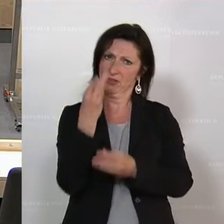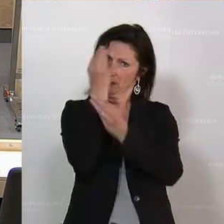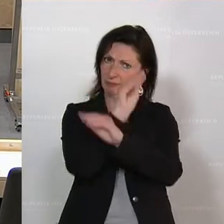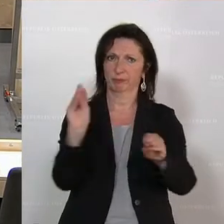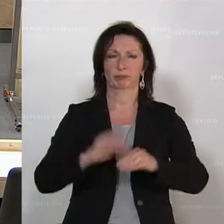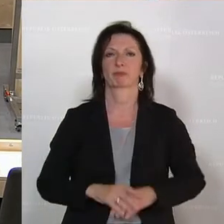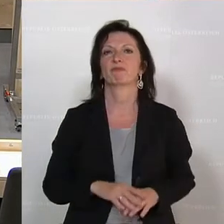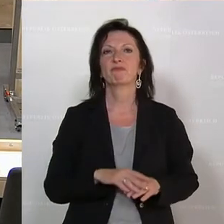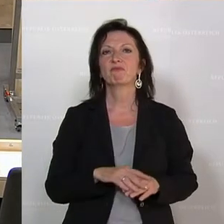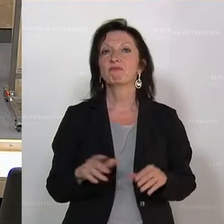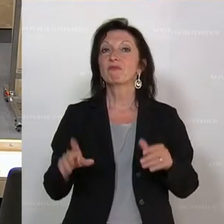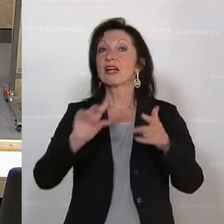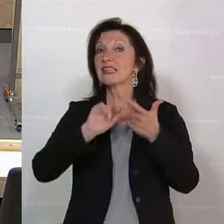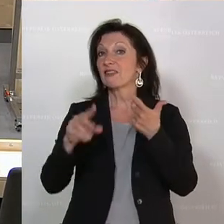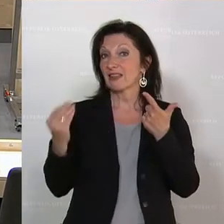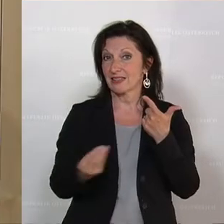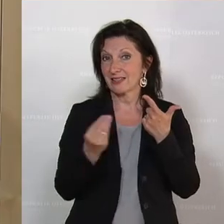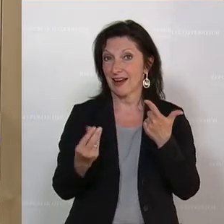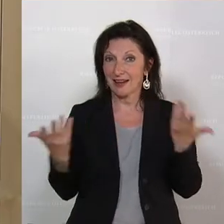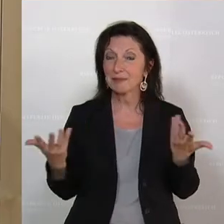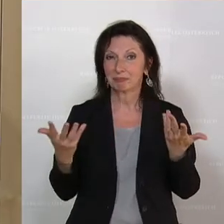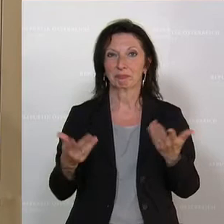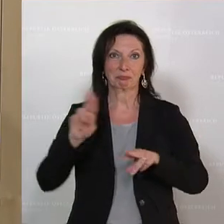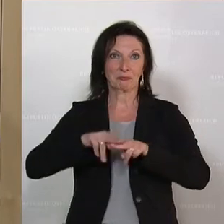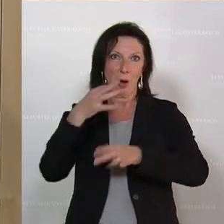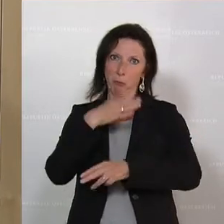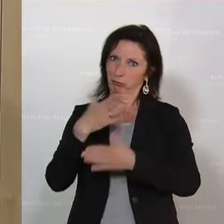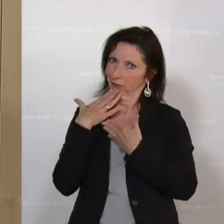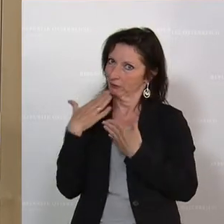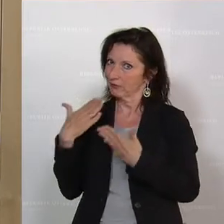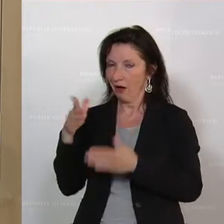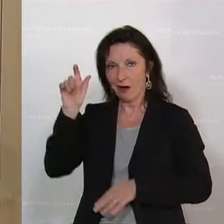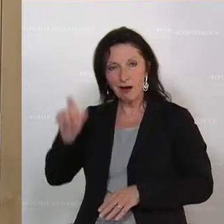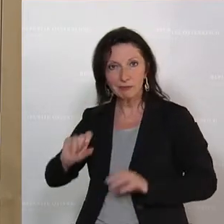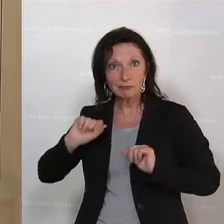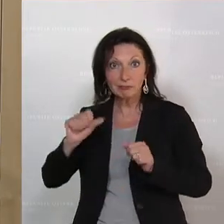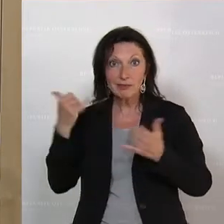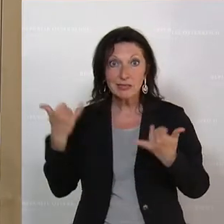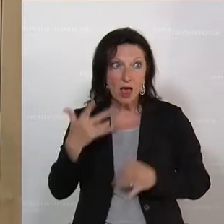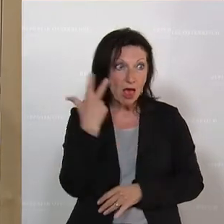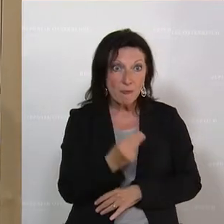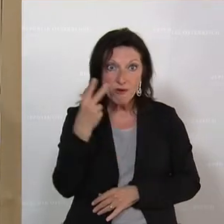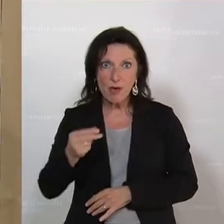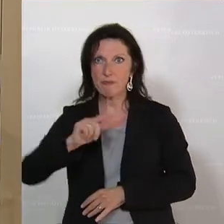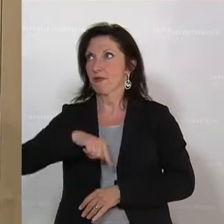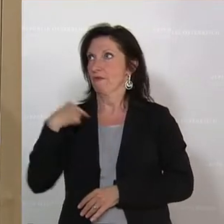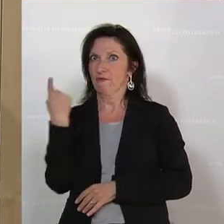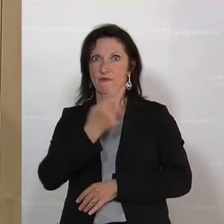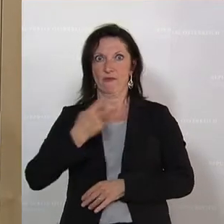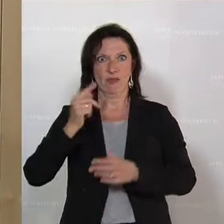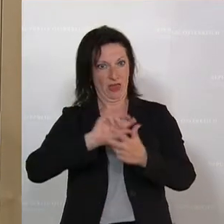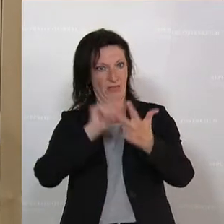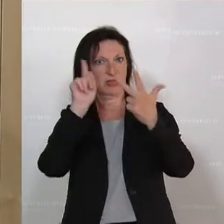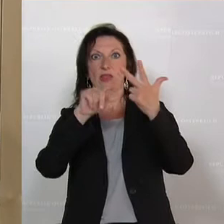Zum Zweiten, und das ist auch der Initiative des Bundeskanzlers zu verdanken, wir sind beim Impfen jetzt ganz vorne. Wir sind in den Top 3